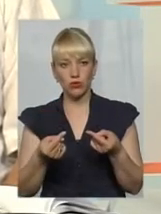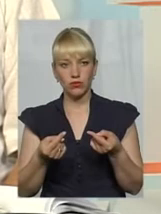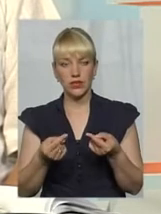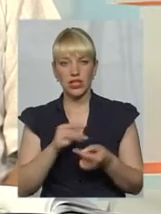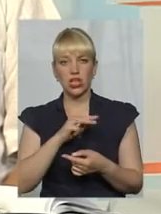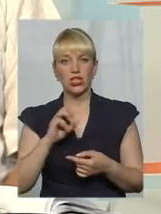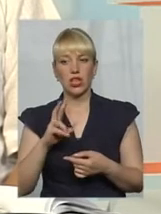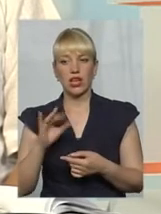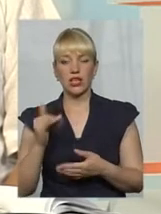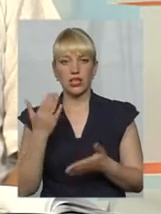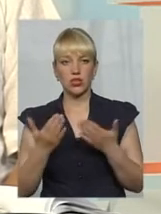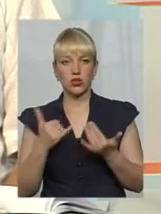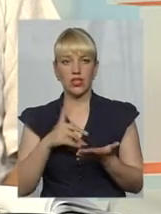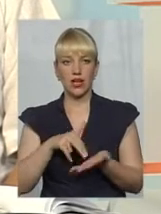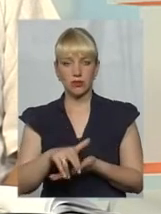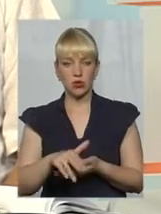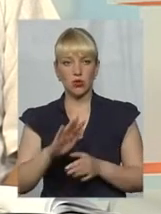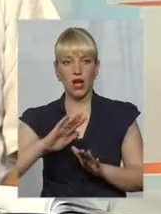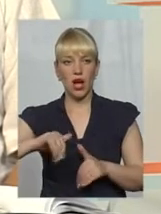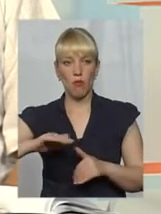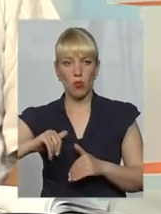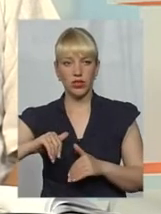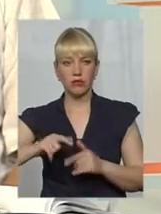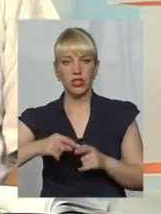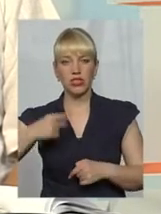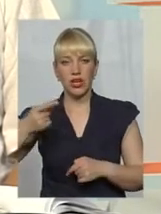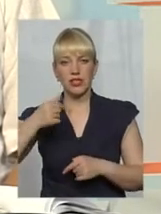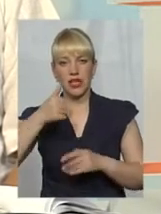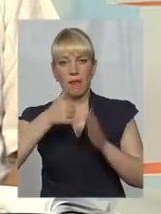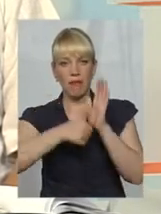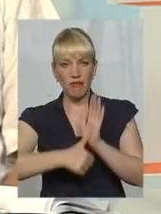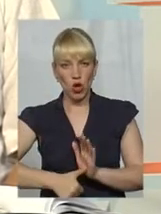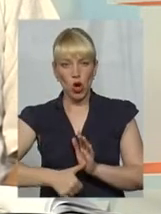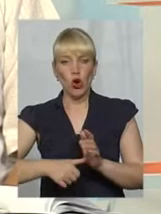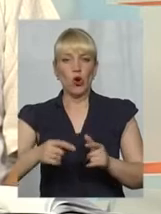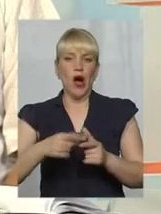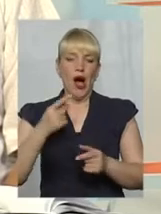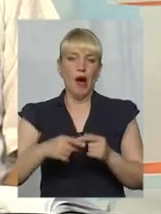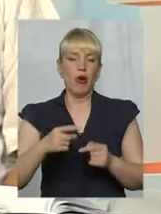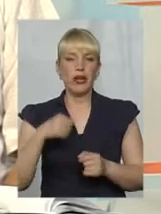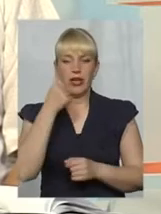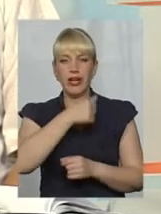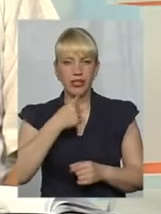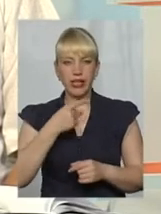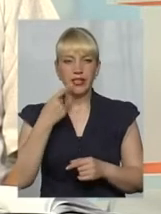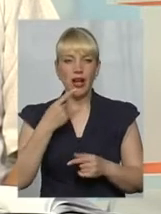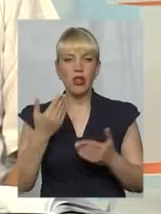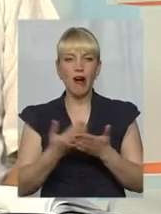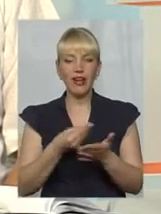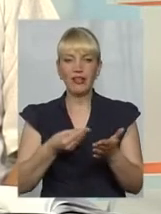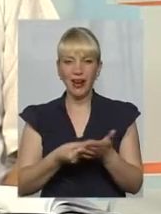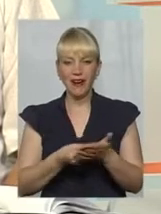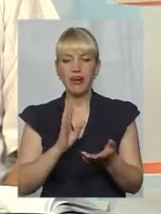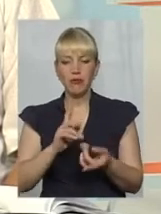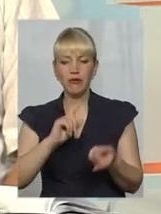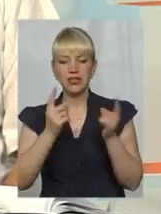ЖЕКи, якщо підуть зараз, а потім, грубо кажуть, через півроку, через рік скажуть, що ми створюємо новий тариф, це не економічно ефективний, то